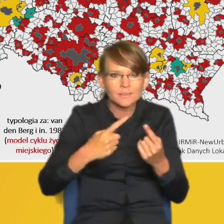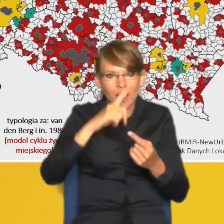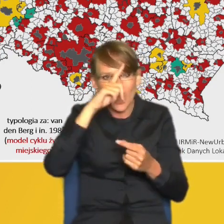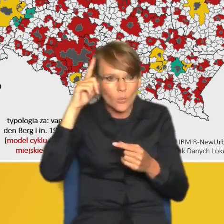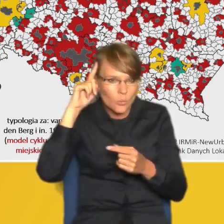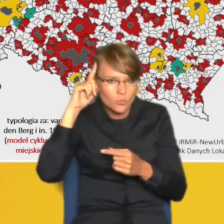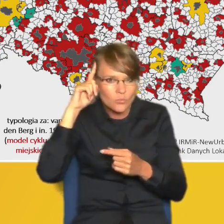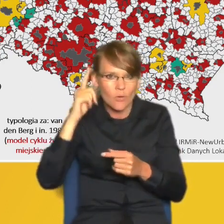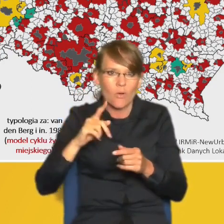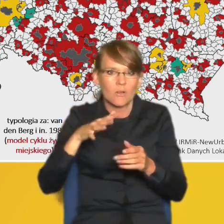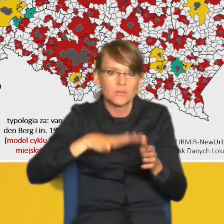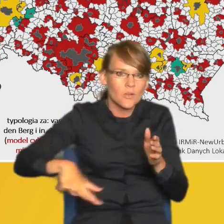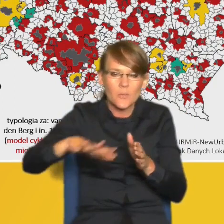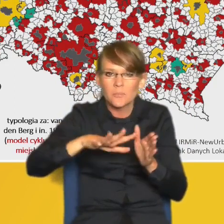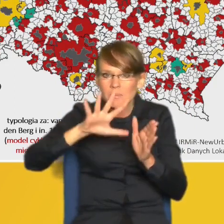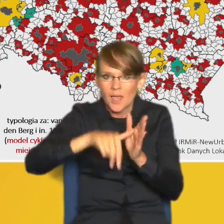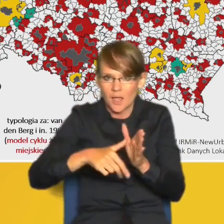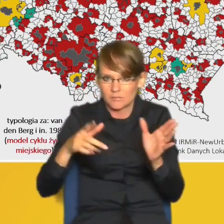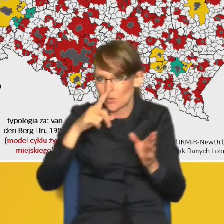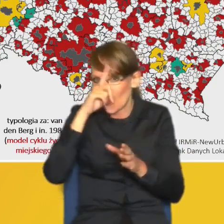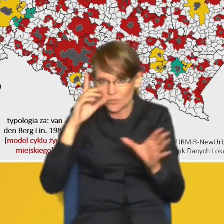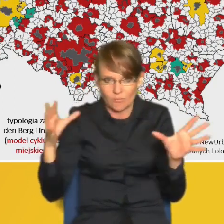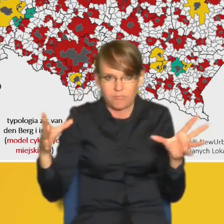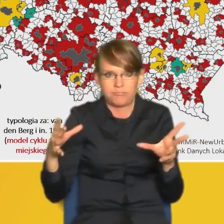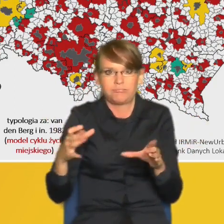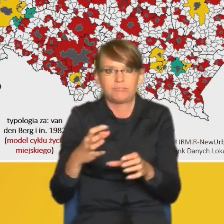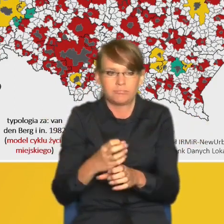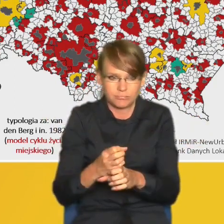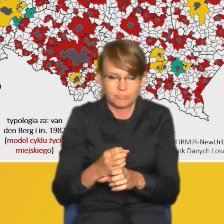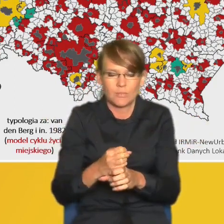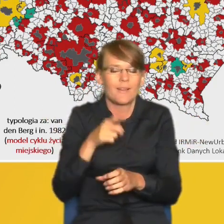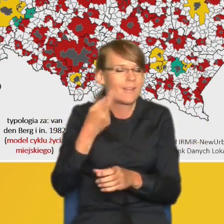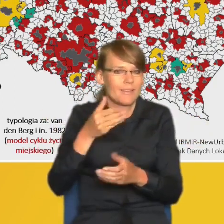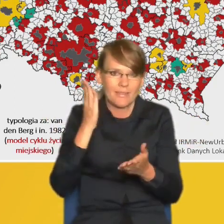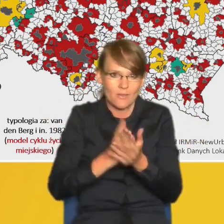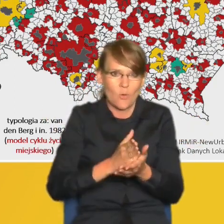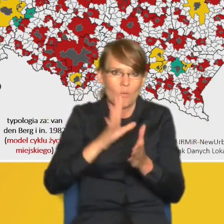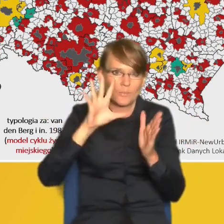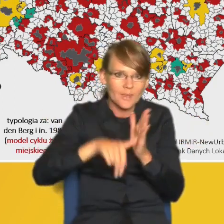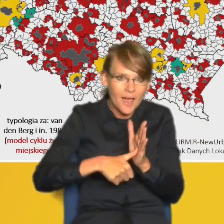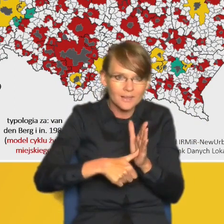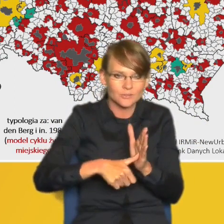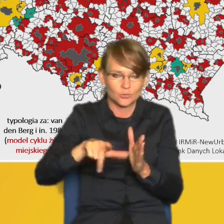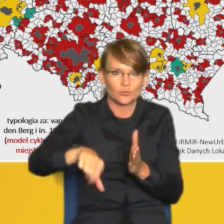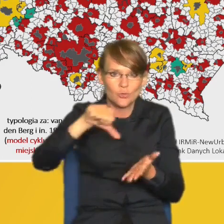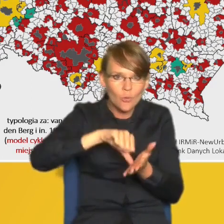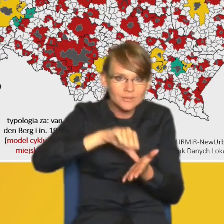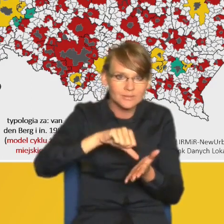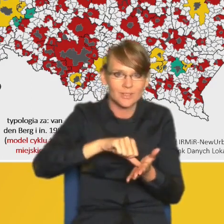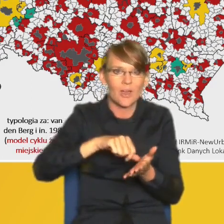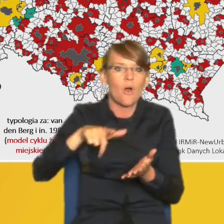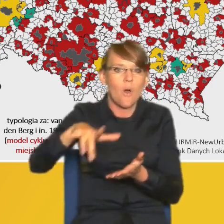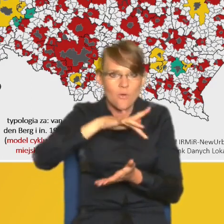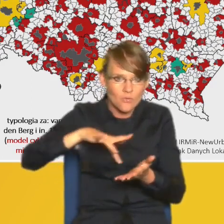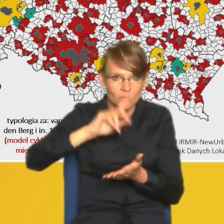całych regionów miejskich. Nie tylko miast będących ich stolicami, czy ośrodkami